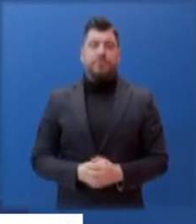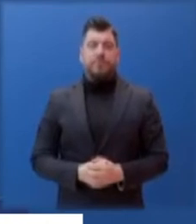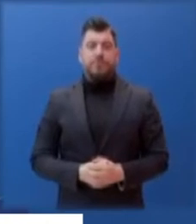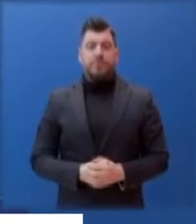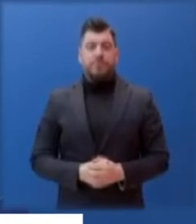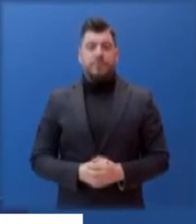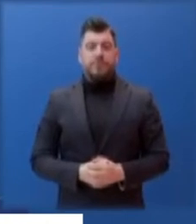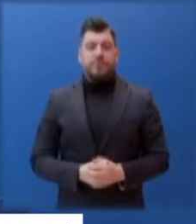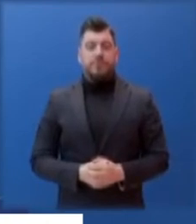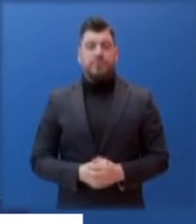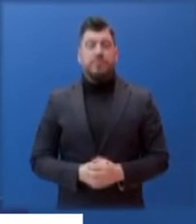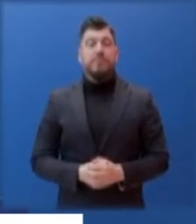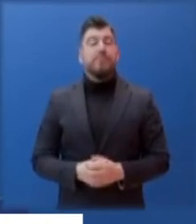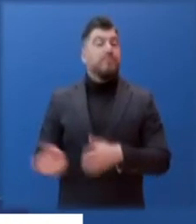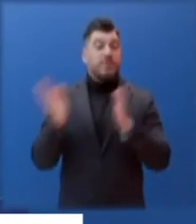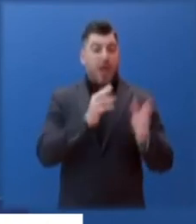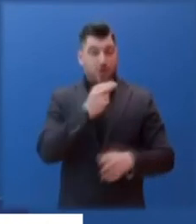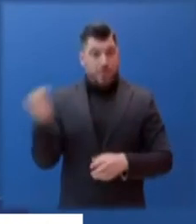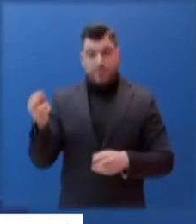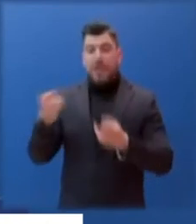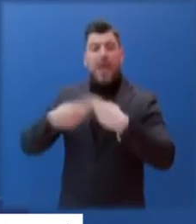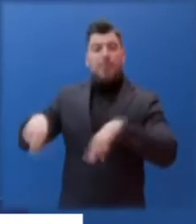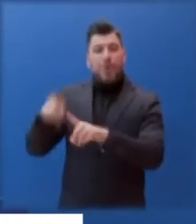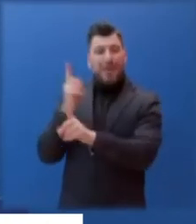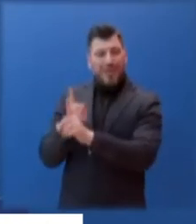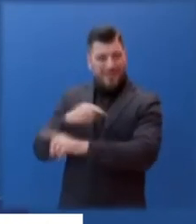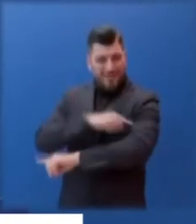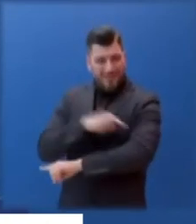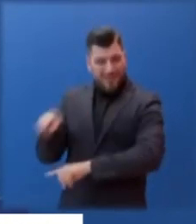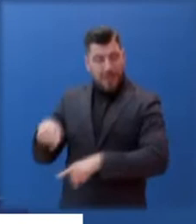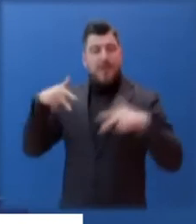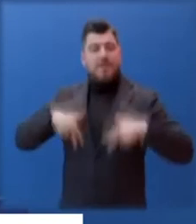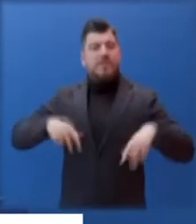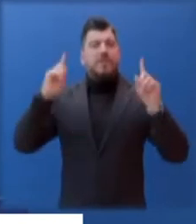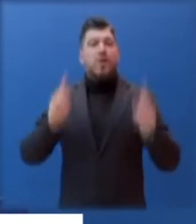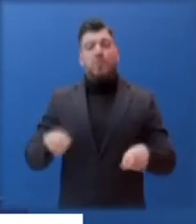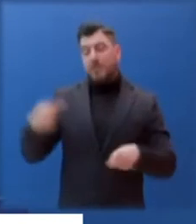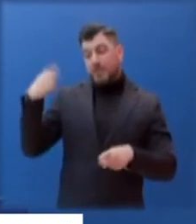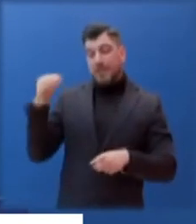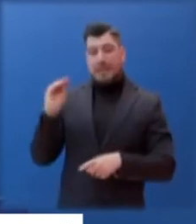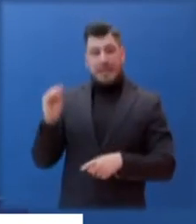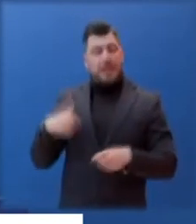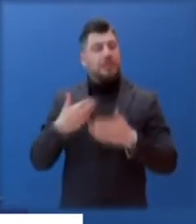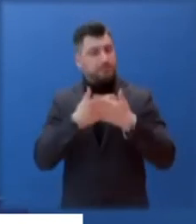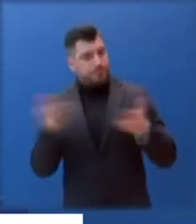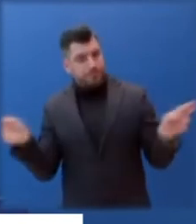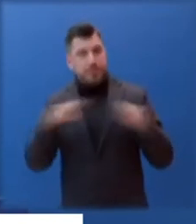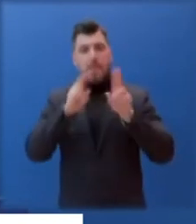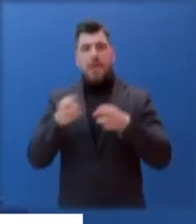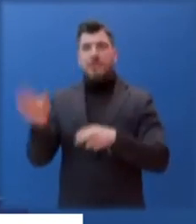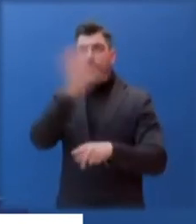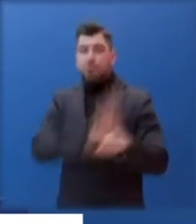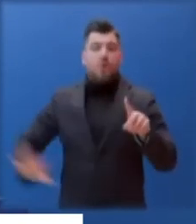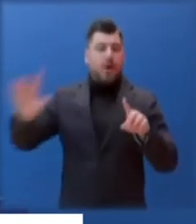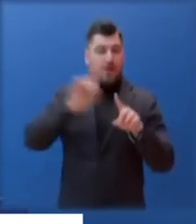Ύστερα από σύμφωνη γνώμη της Επιτροπής των Ειδικών, η κυβέρνηση αποφάσισε την περασμένη Τετάρτη το άνοιγμα του λιανεμπορίου σε ολόκληρη τη